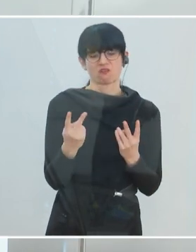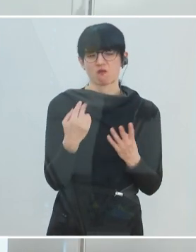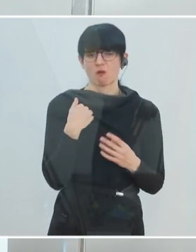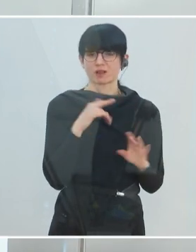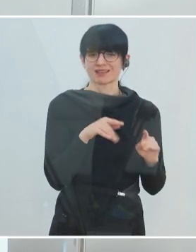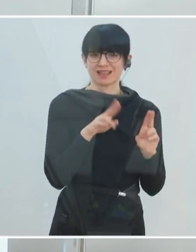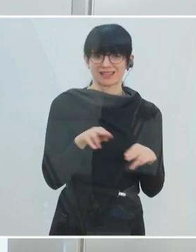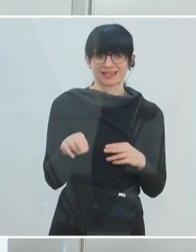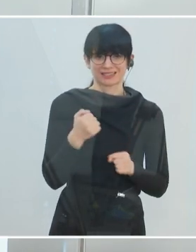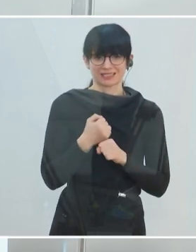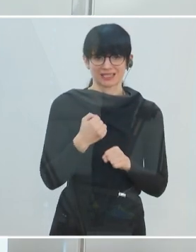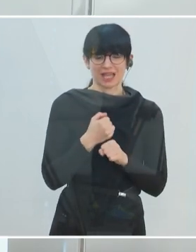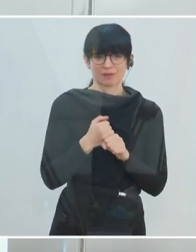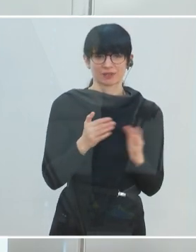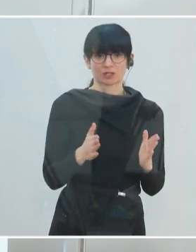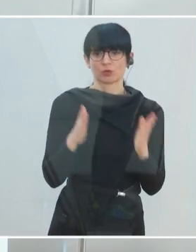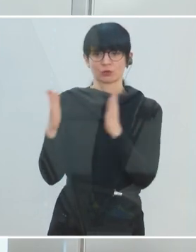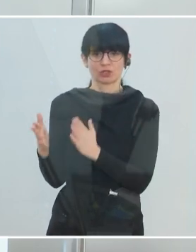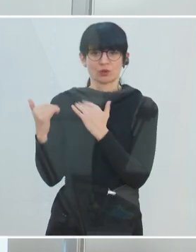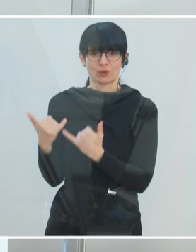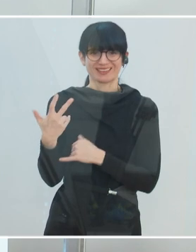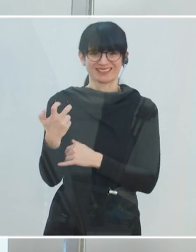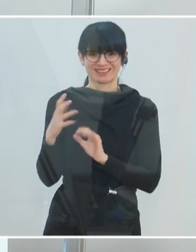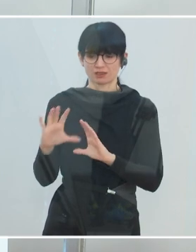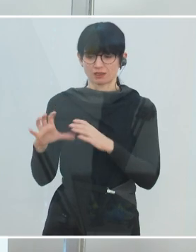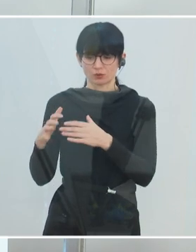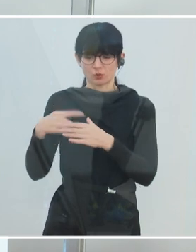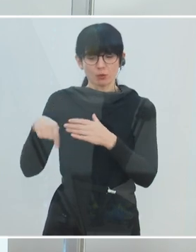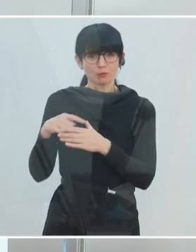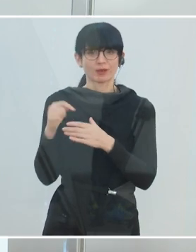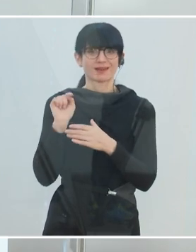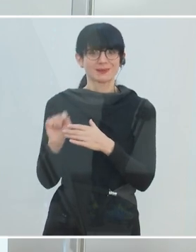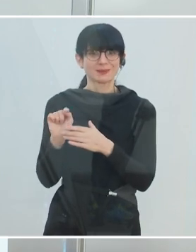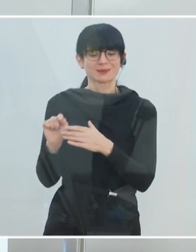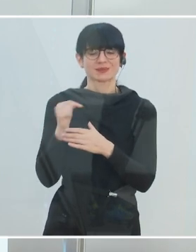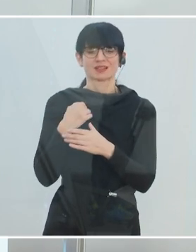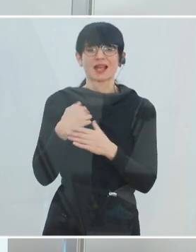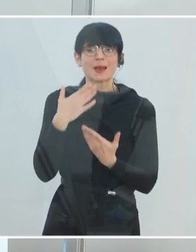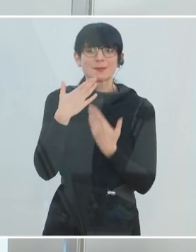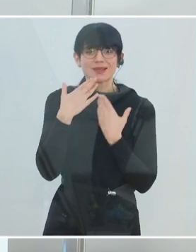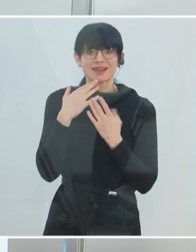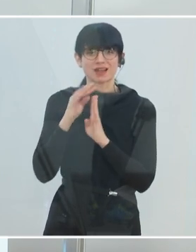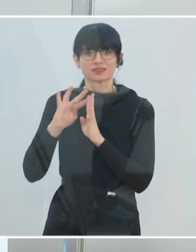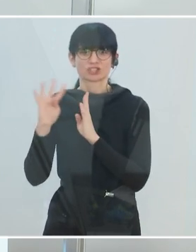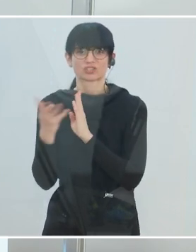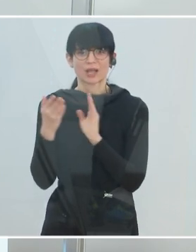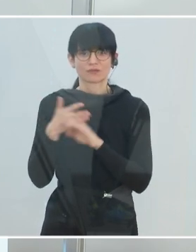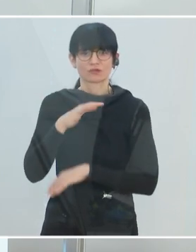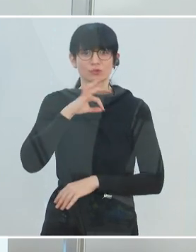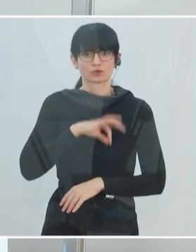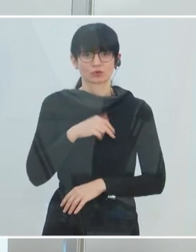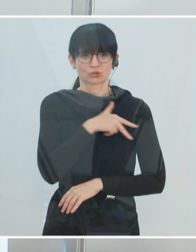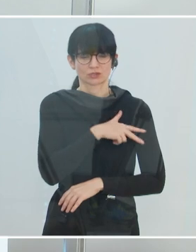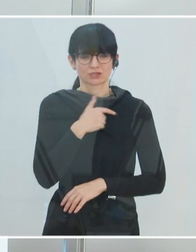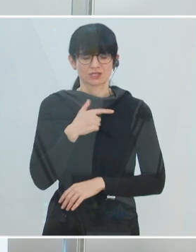rechtliche Arbeit betrifft. Und heute eben der Start heute in der Früh des Beraterstabs für psychosoziale